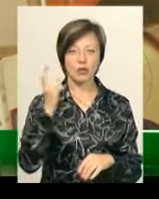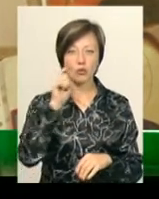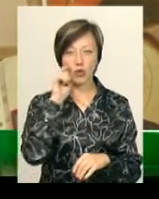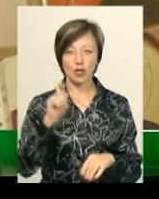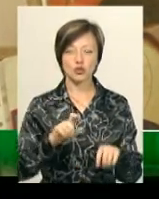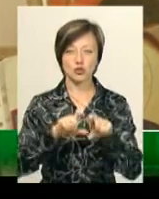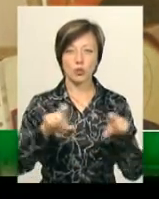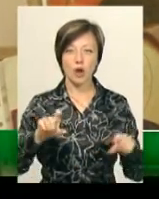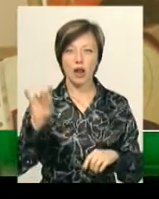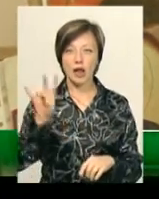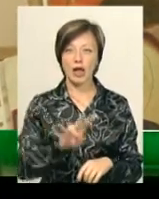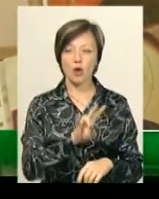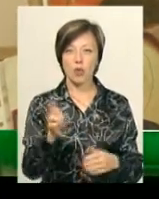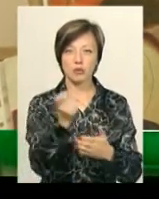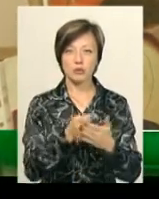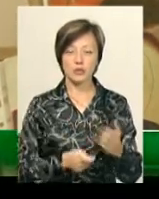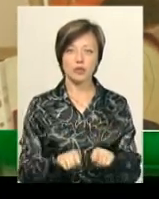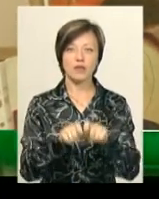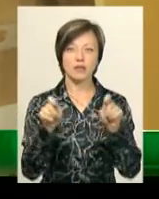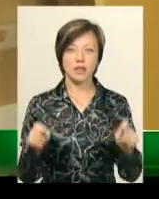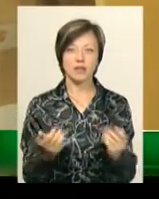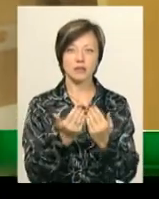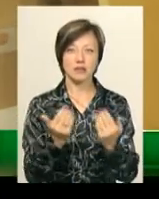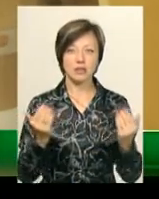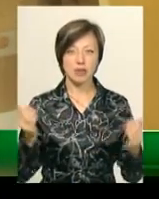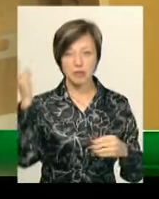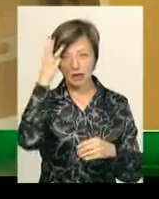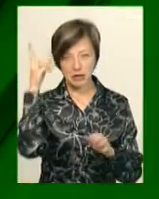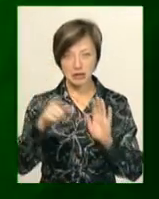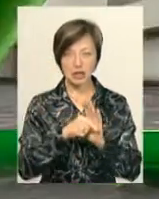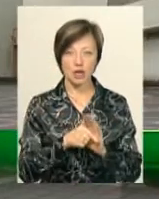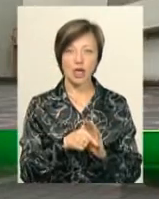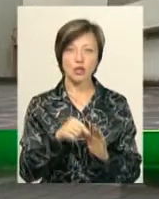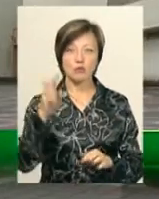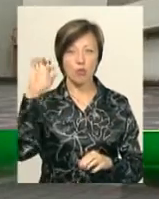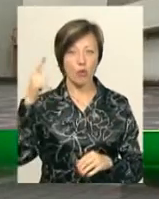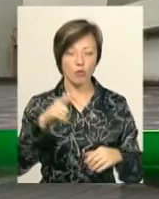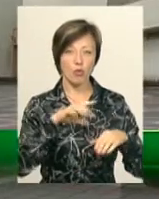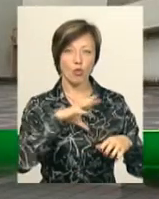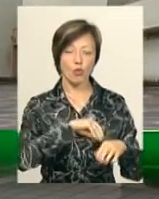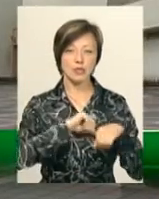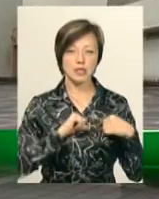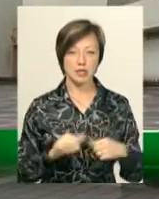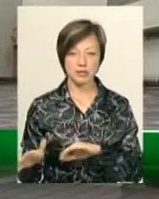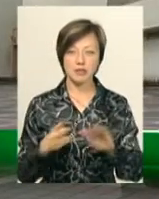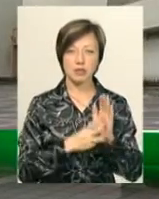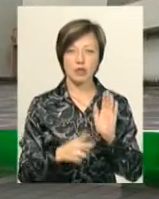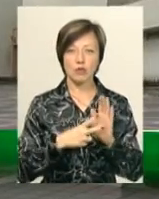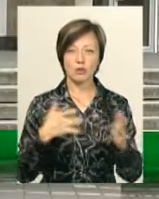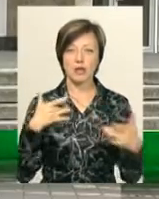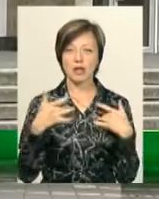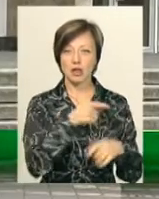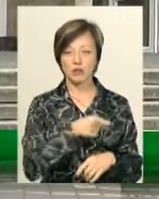школі іконопису «Нікуш» відкрилася виславка «Хмельницький з Богом у серці». 88-й театральний сезон в обласному